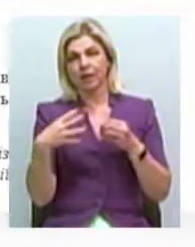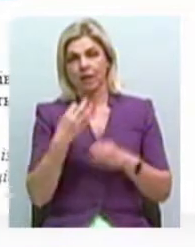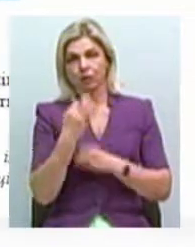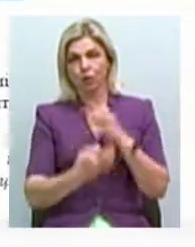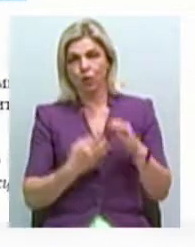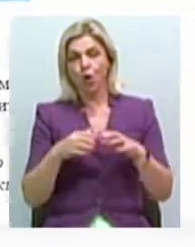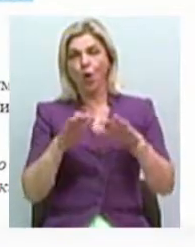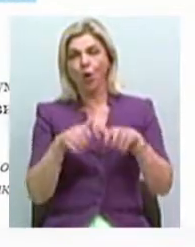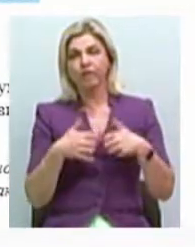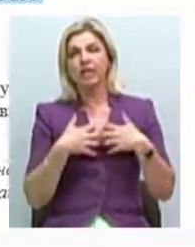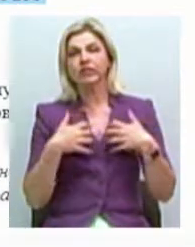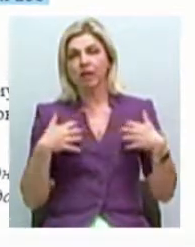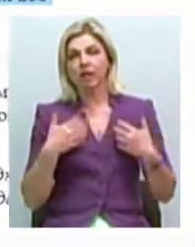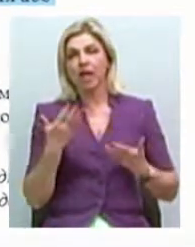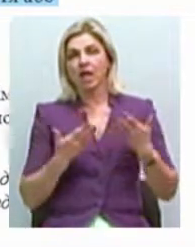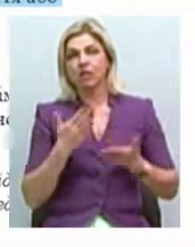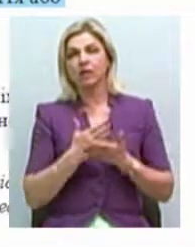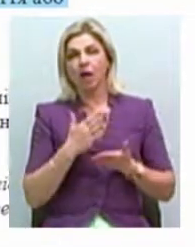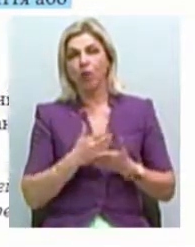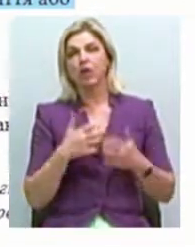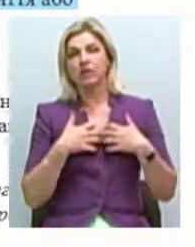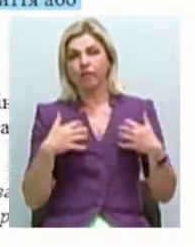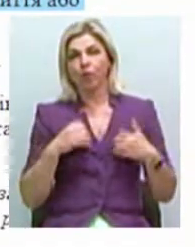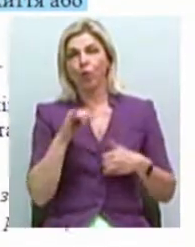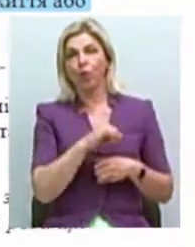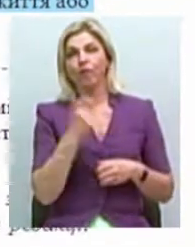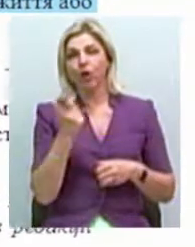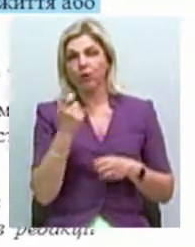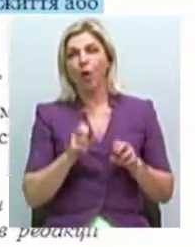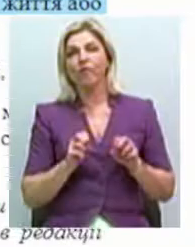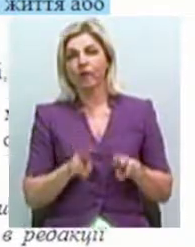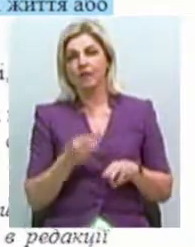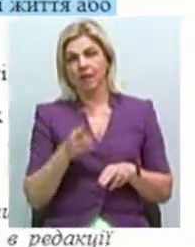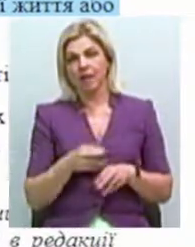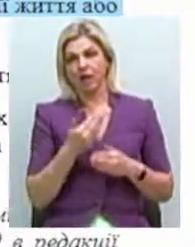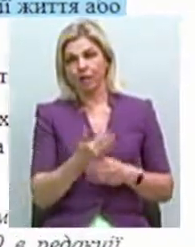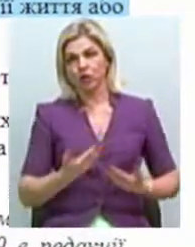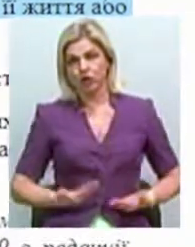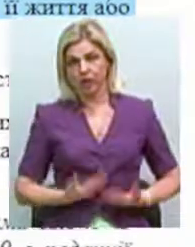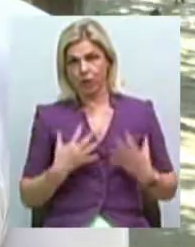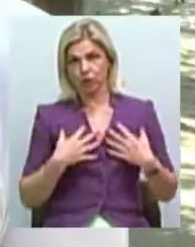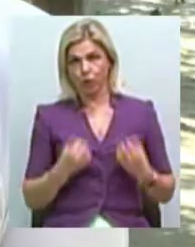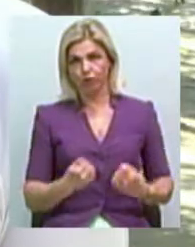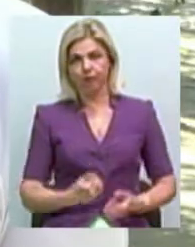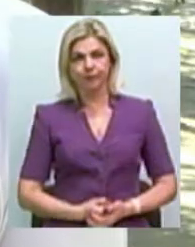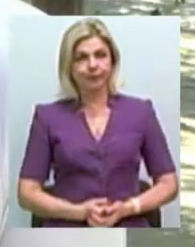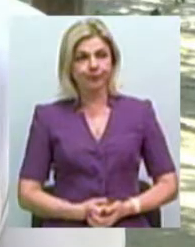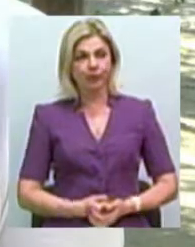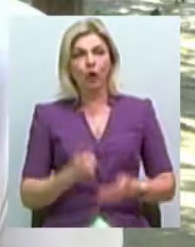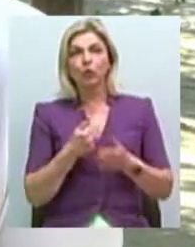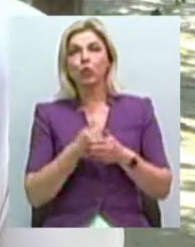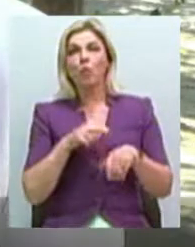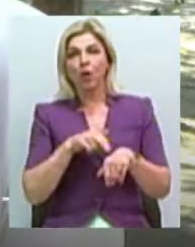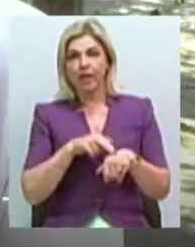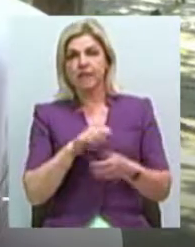конфіскацією тварини, якщо перебування тварини у власника становить загрозу для її життя або здоров'я. До поліція ми передали